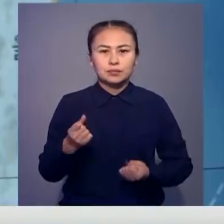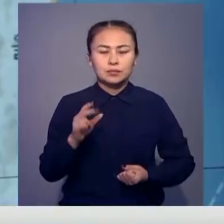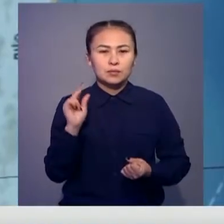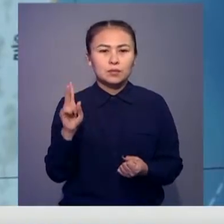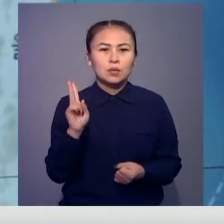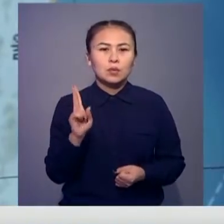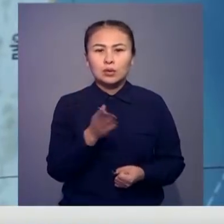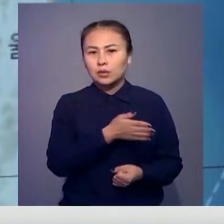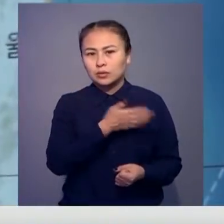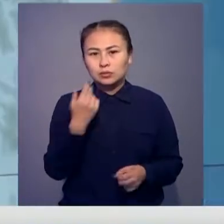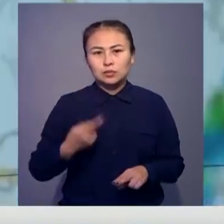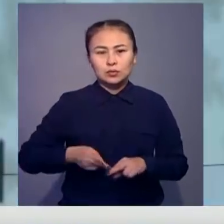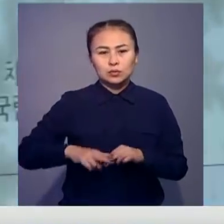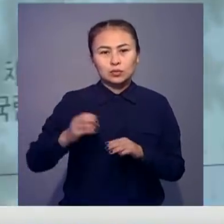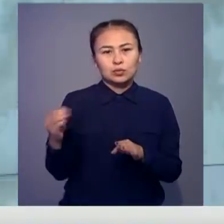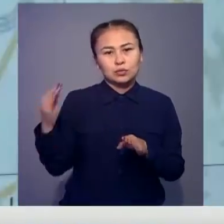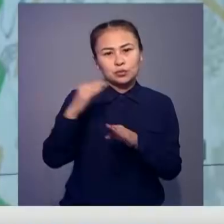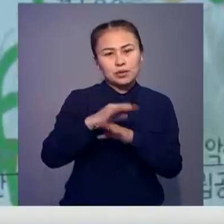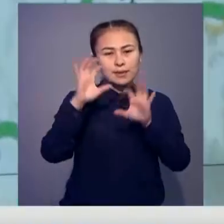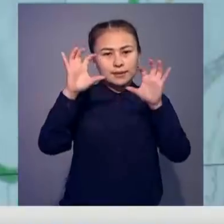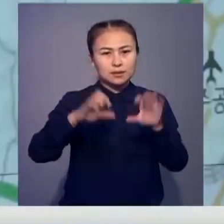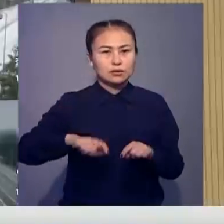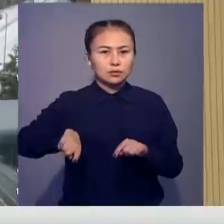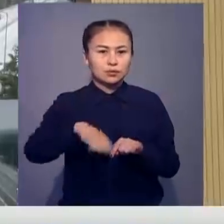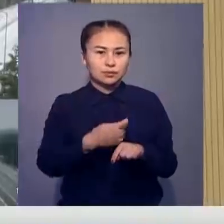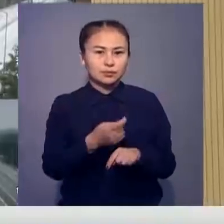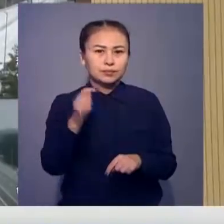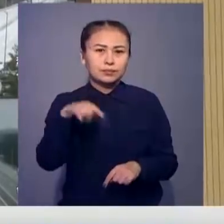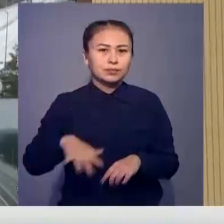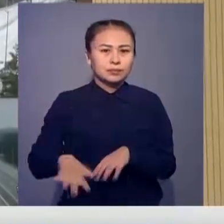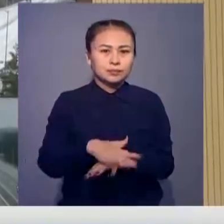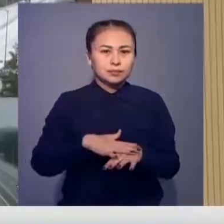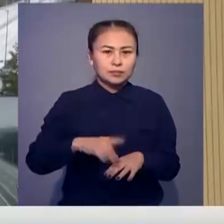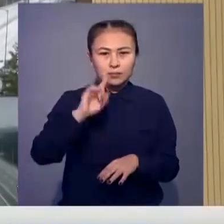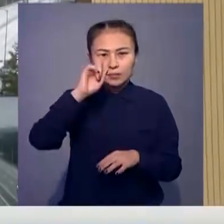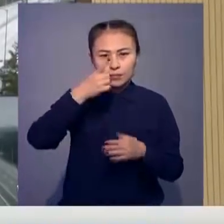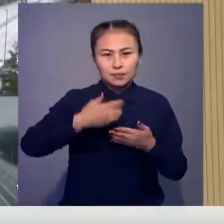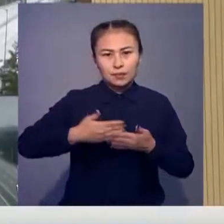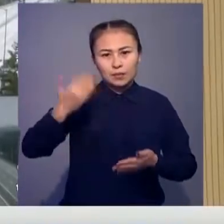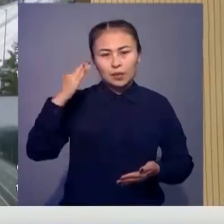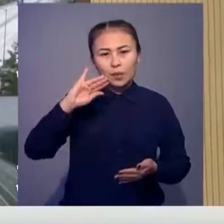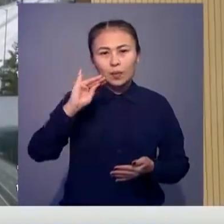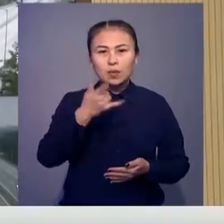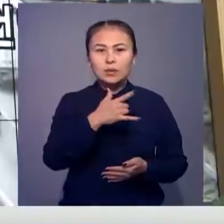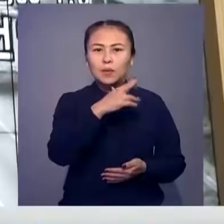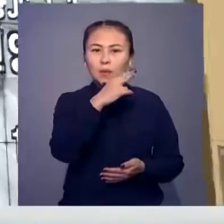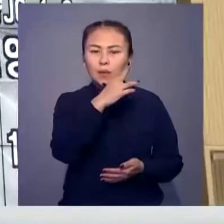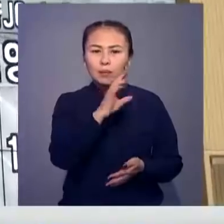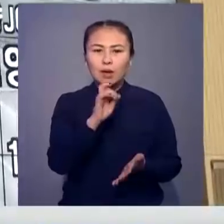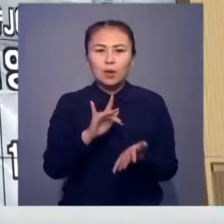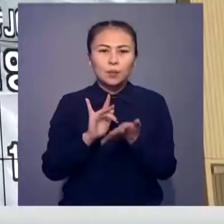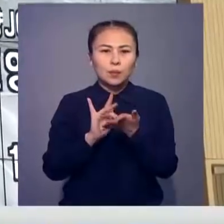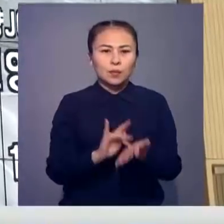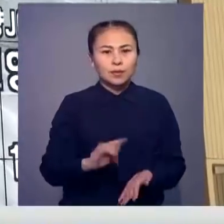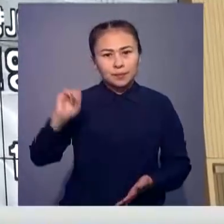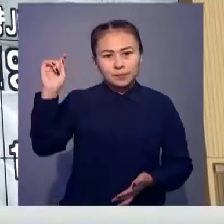көәлігі жоғы кен анықтады. Оның үстіне, ол елде зансыз жүрген. Шама мен бір жыл бұрын ол ғоңсы Кореяға туристер етінде келіпті.